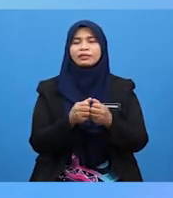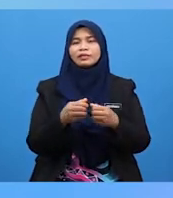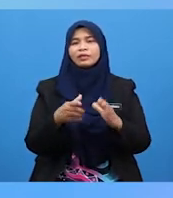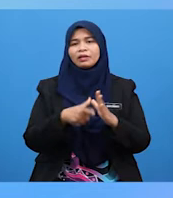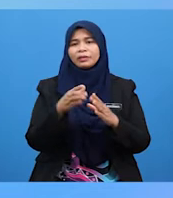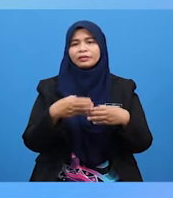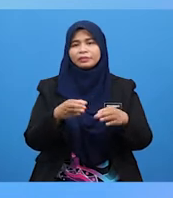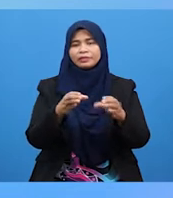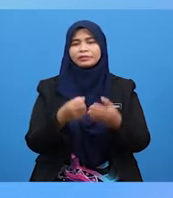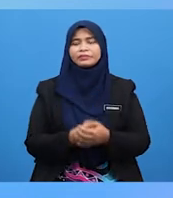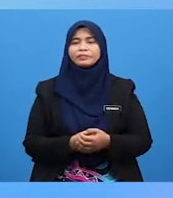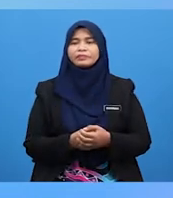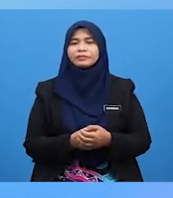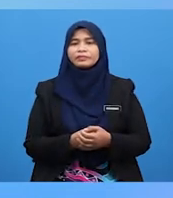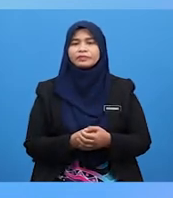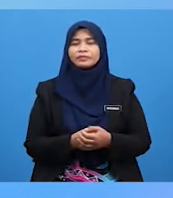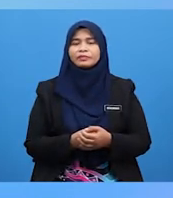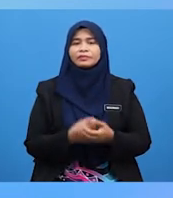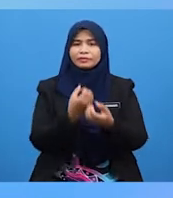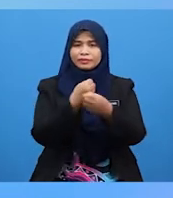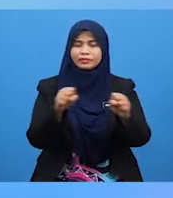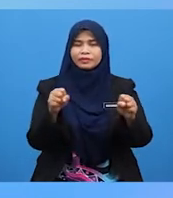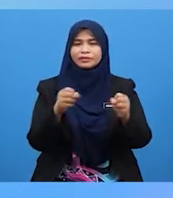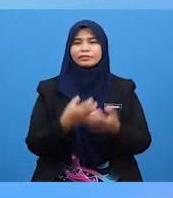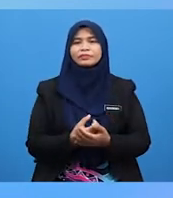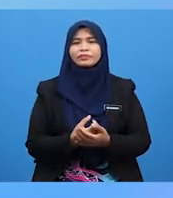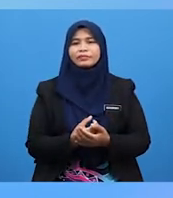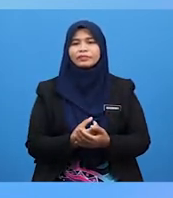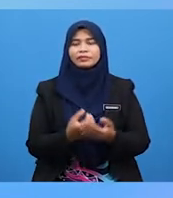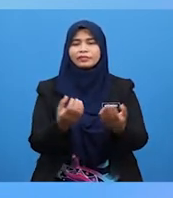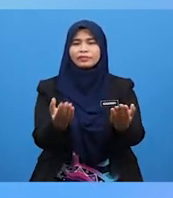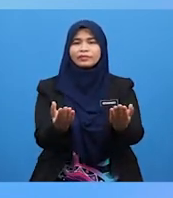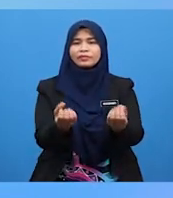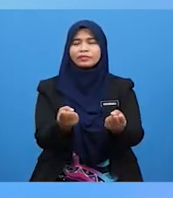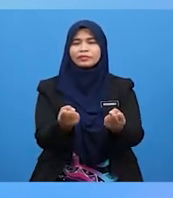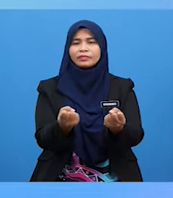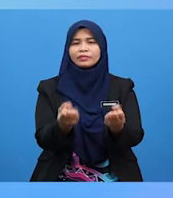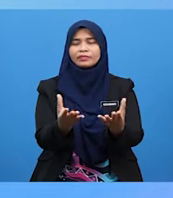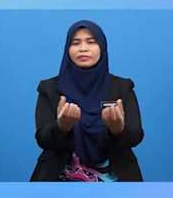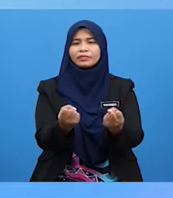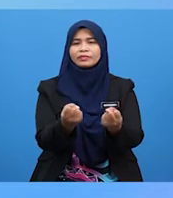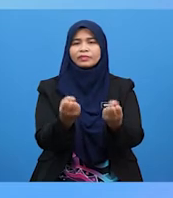lebih laju Sedia Mula